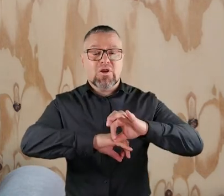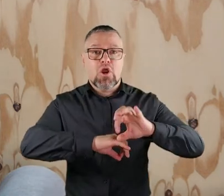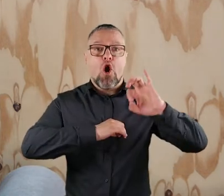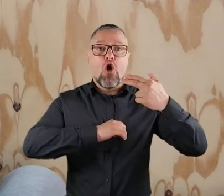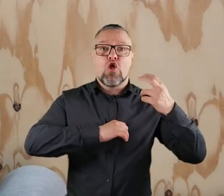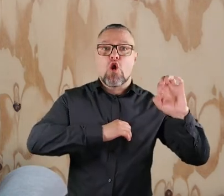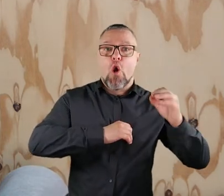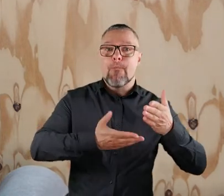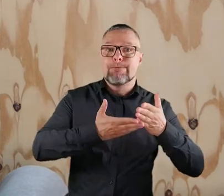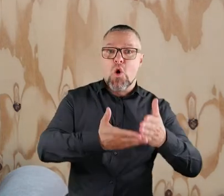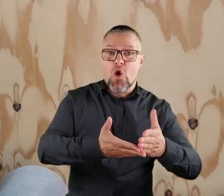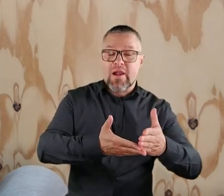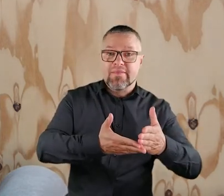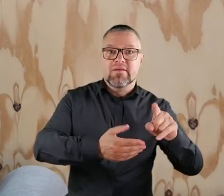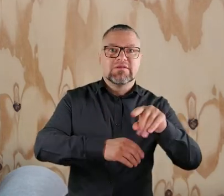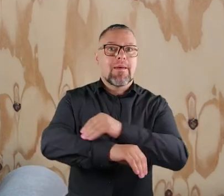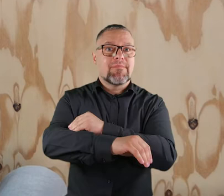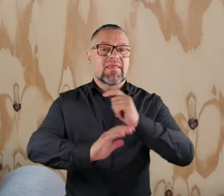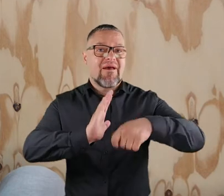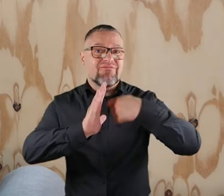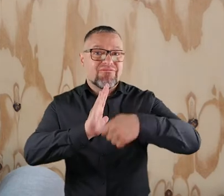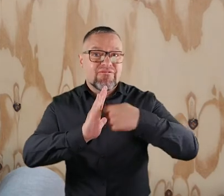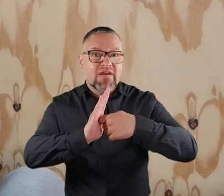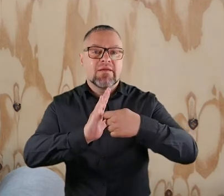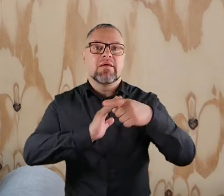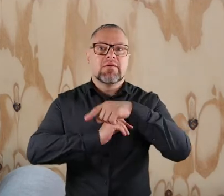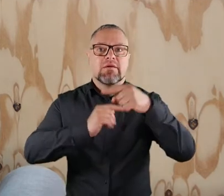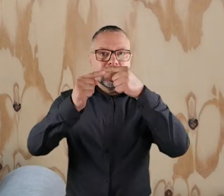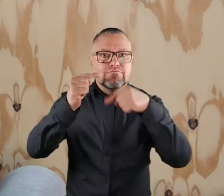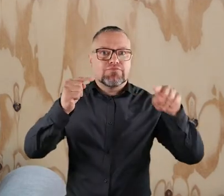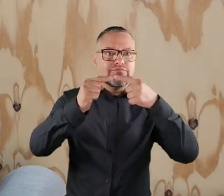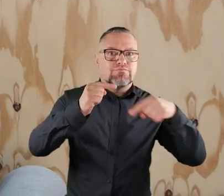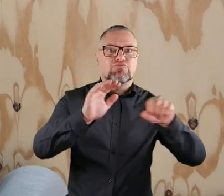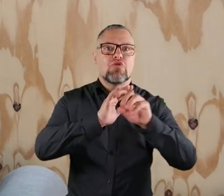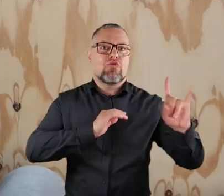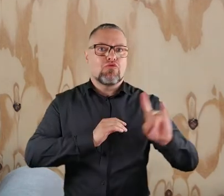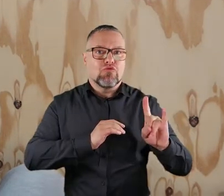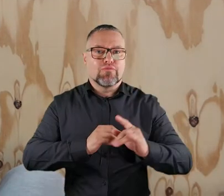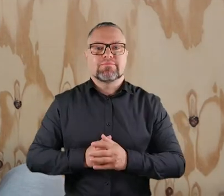Onkoporadnik znajdują się materiały filmowe i linki do podcastów.